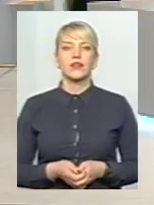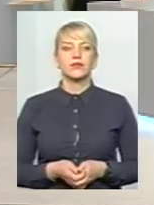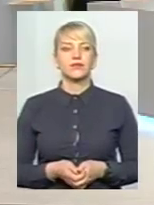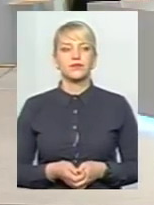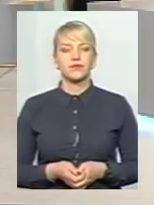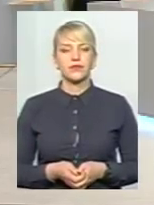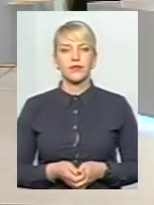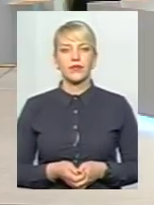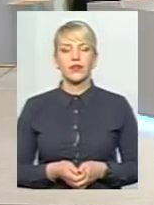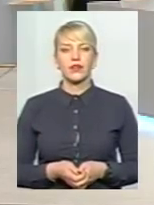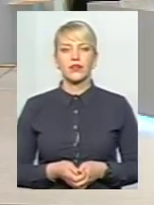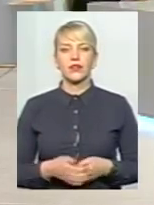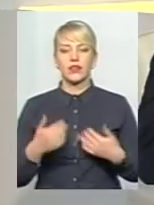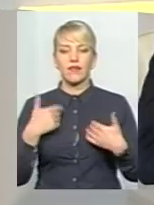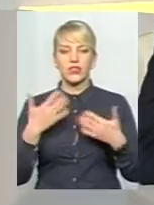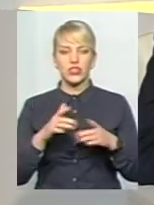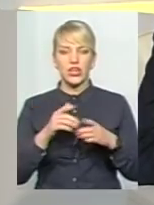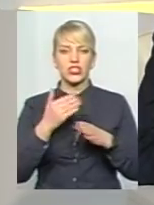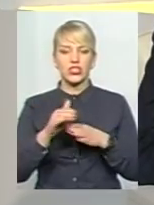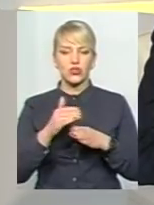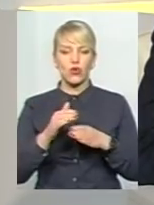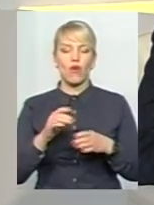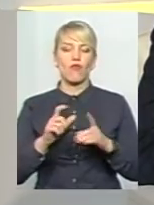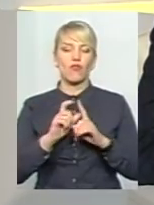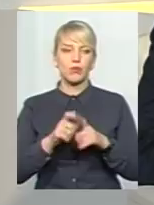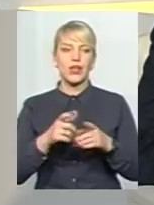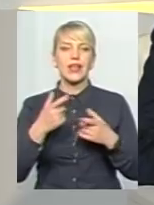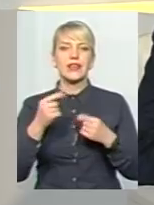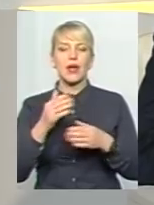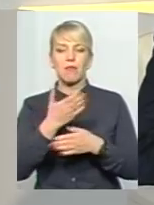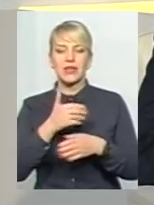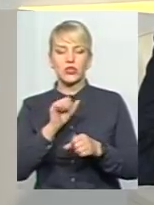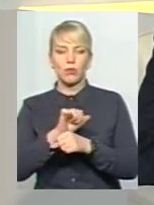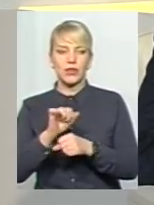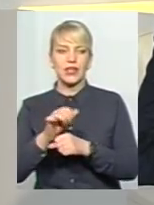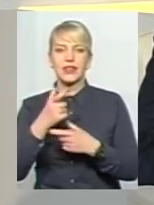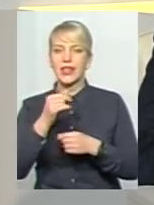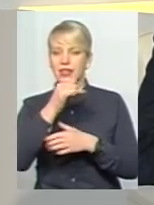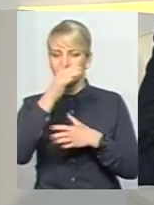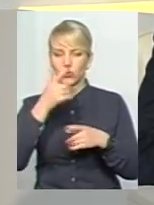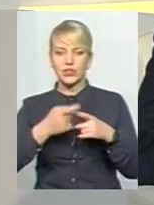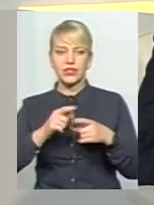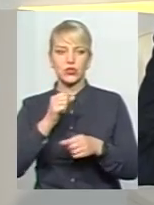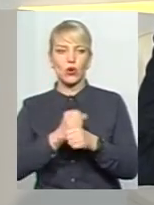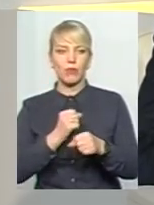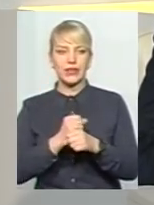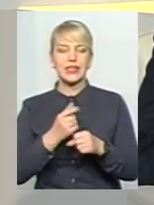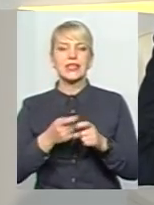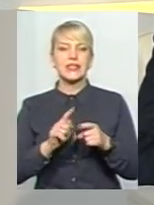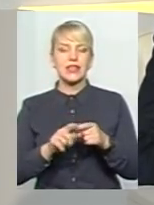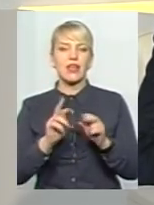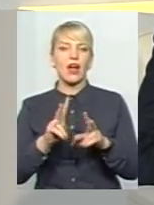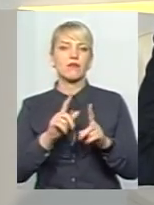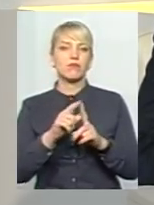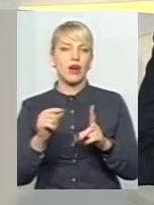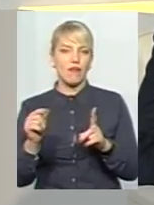Я, власне, вже частково відповідав по тих будівництвах, де ми позупиняли. Де ми не змогли зробити, це фактично, як правило,